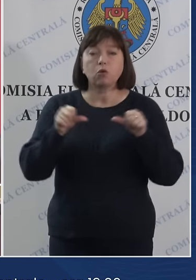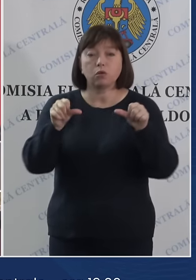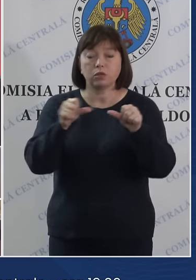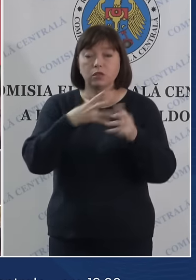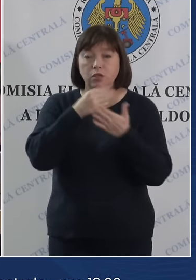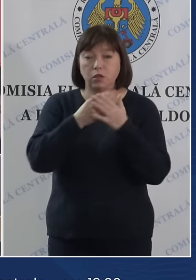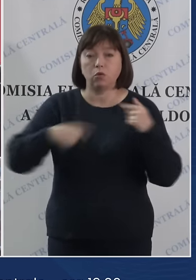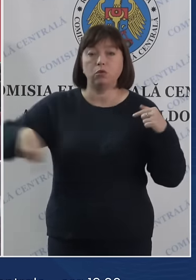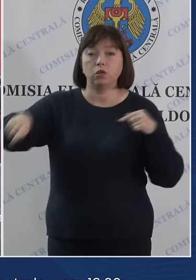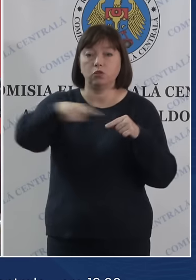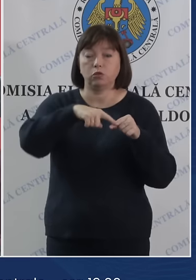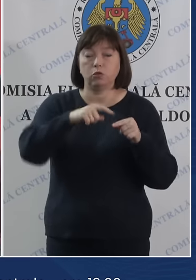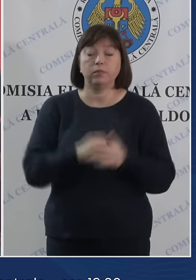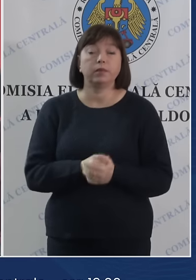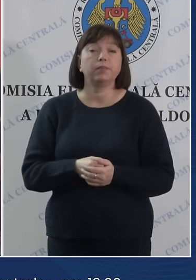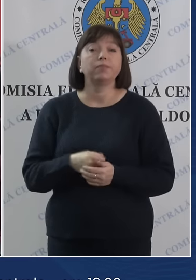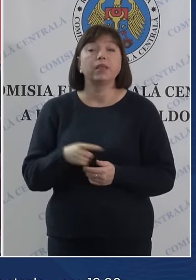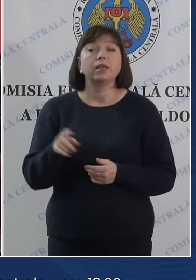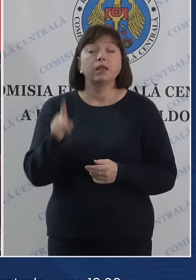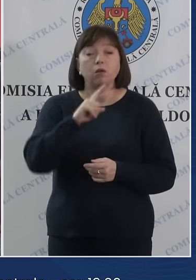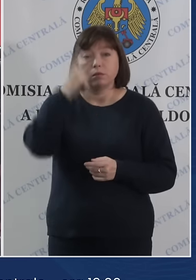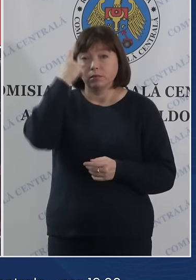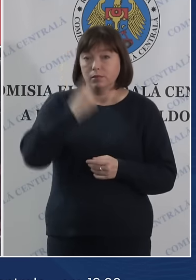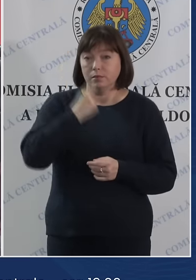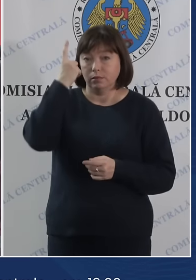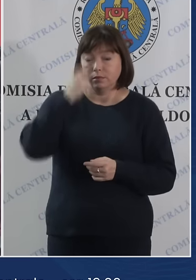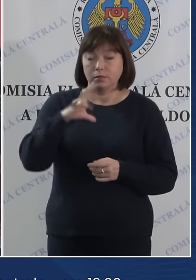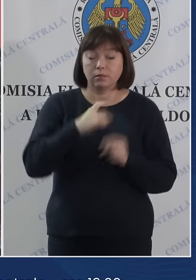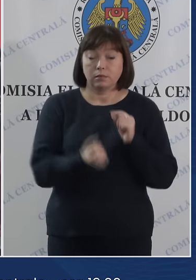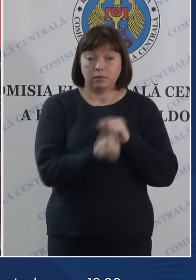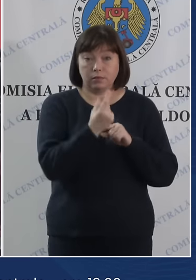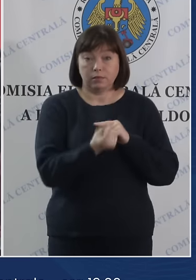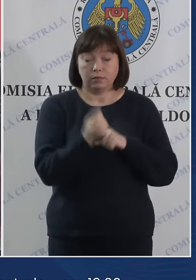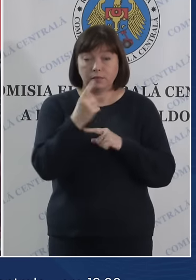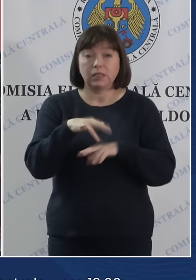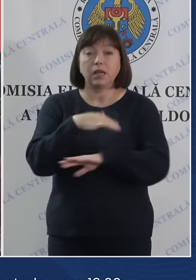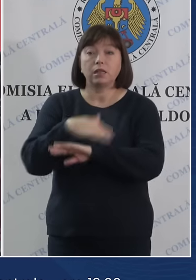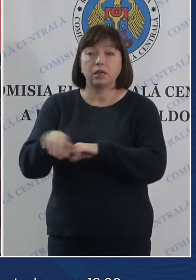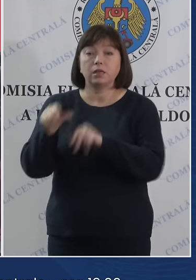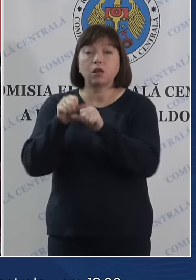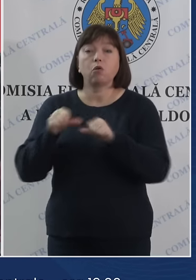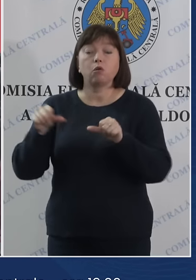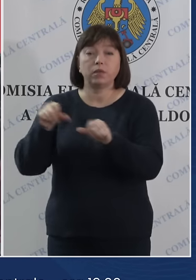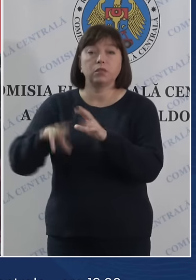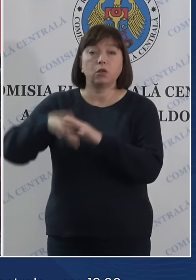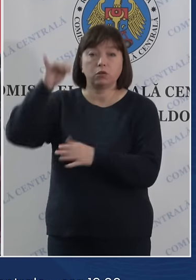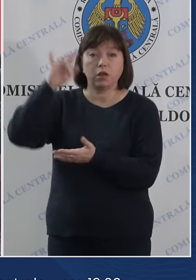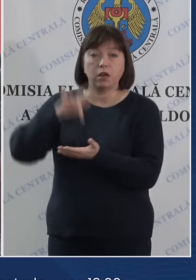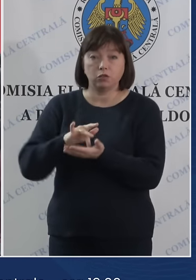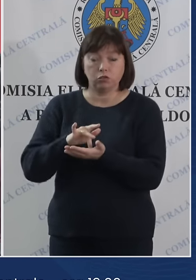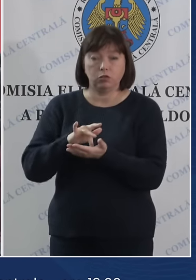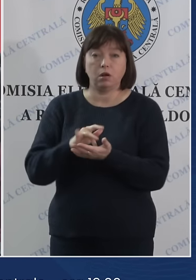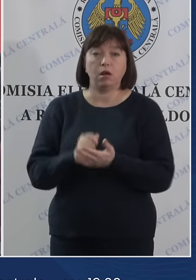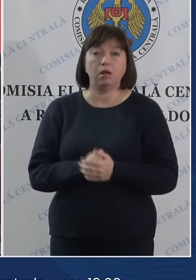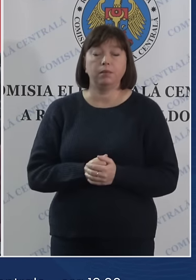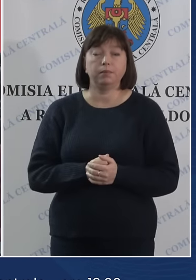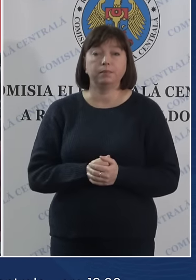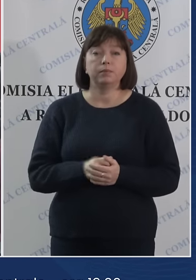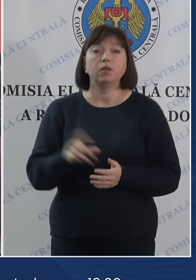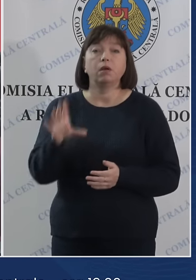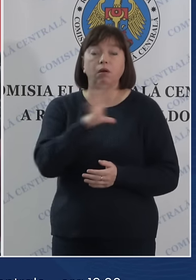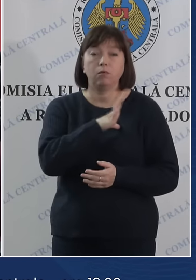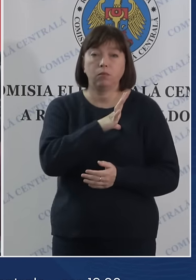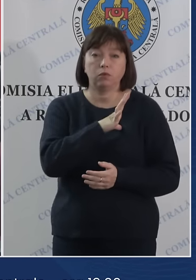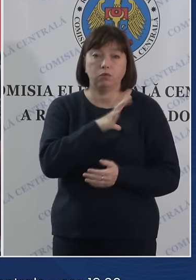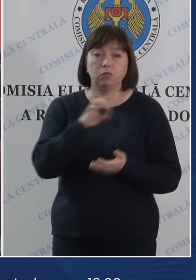circumscripție. Referitor la sesizările care au parvenit în adresa Comisiei Electorale Centrale, am